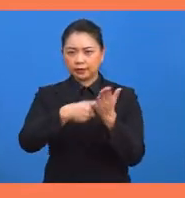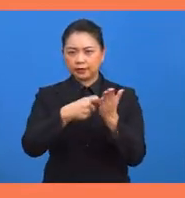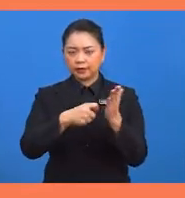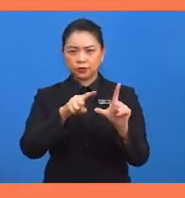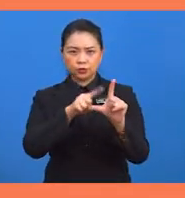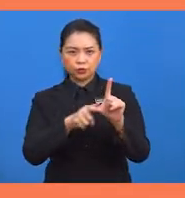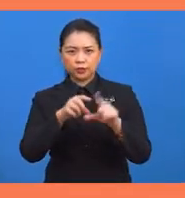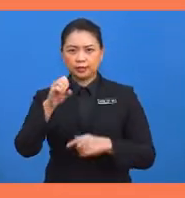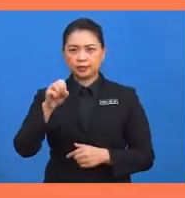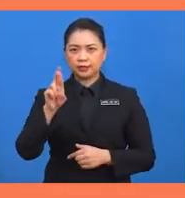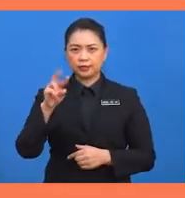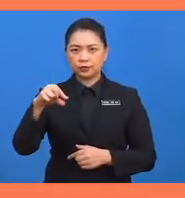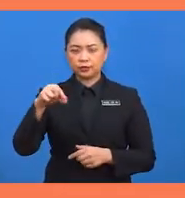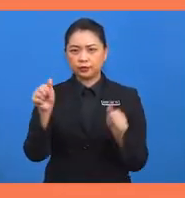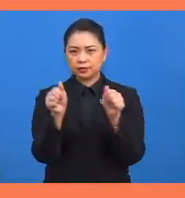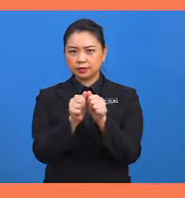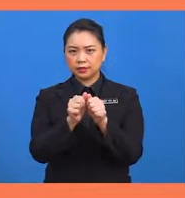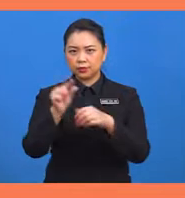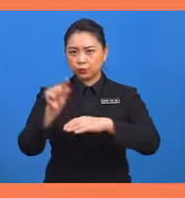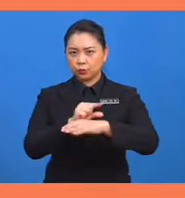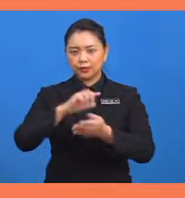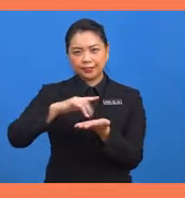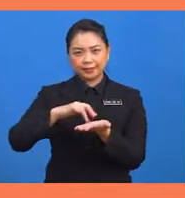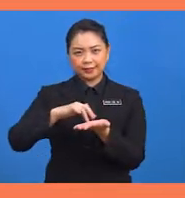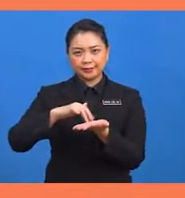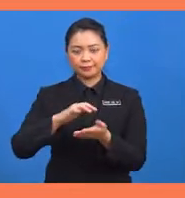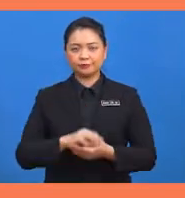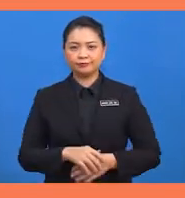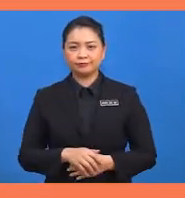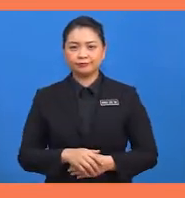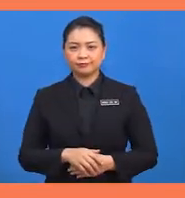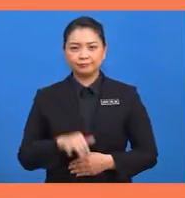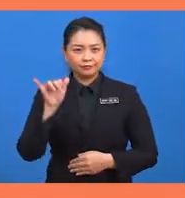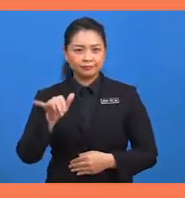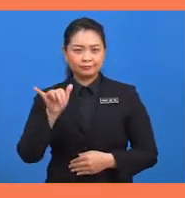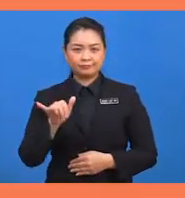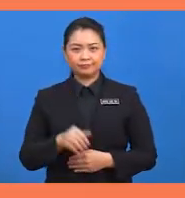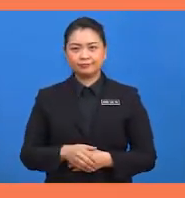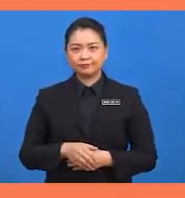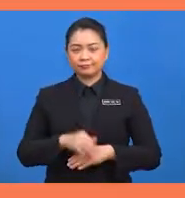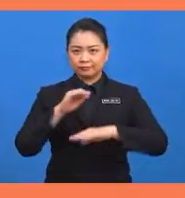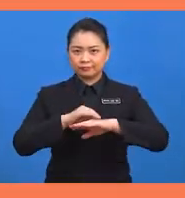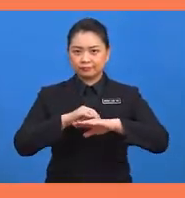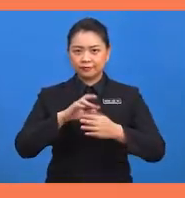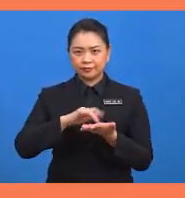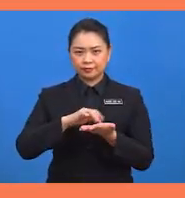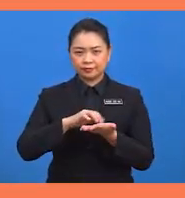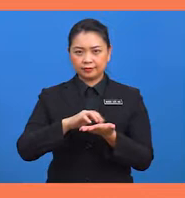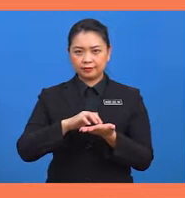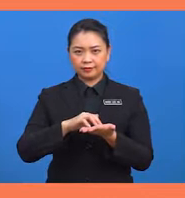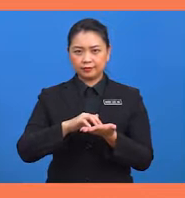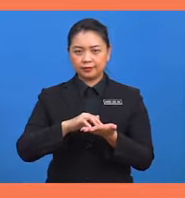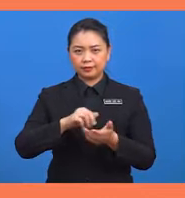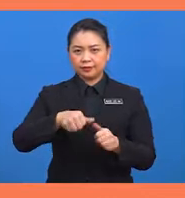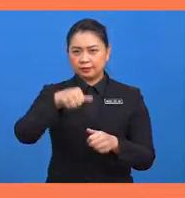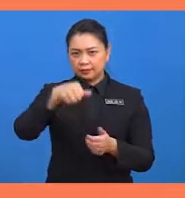SRQ dengan menggunakan kalkulator? Ya, pada kalkulator saintifik, tekan